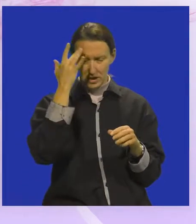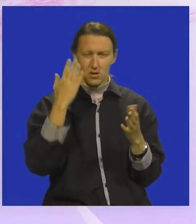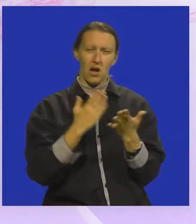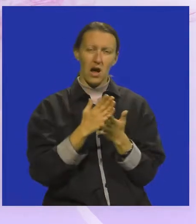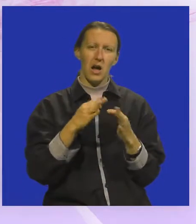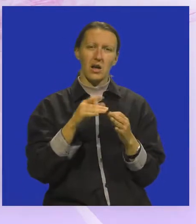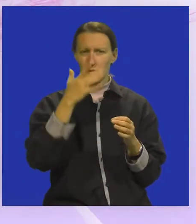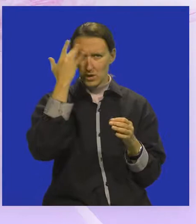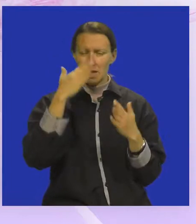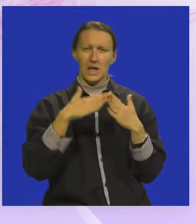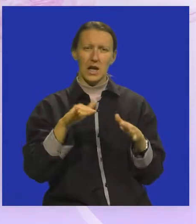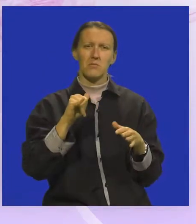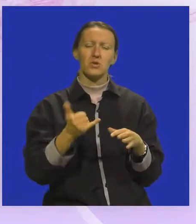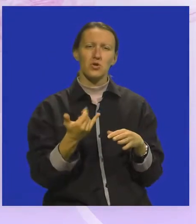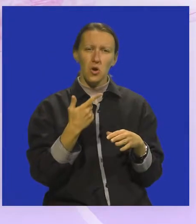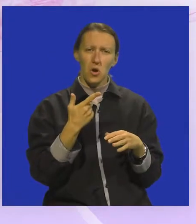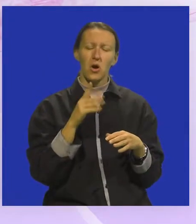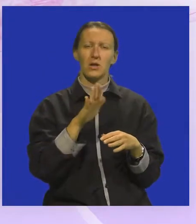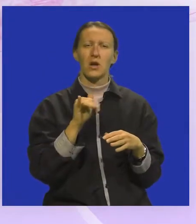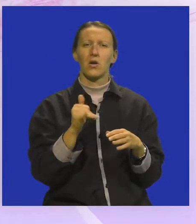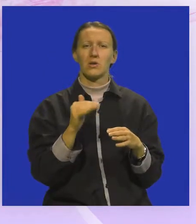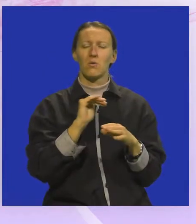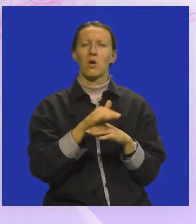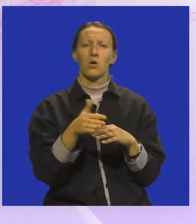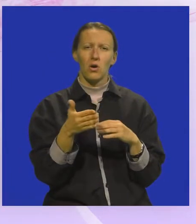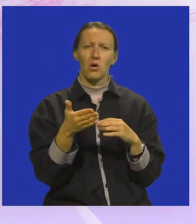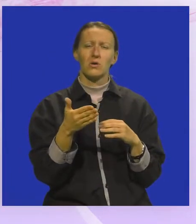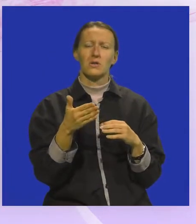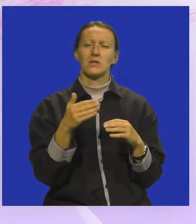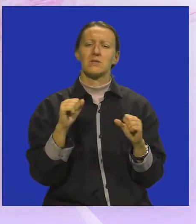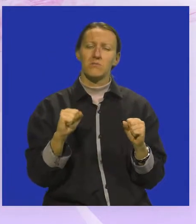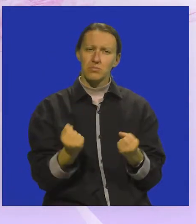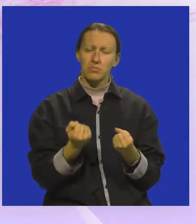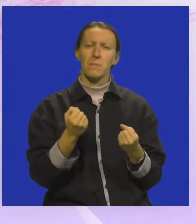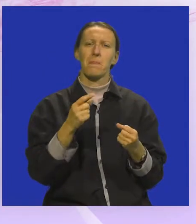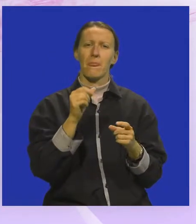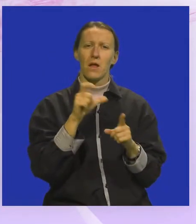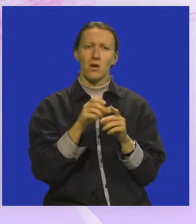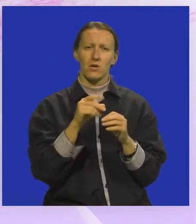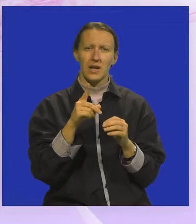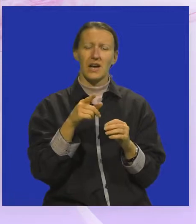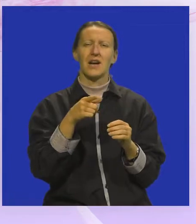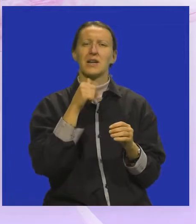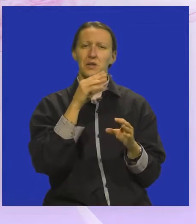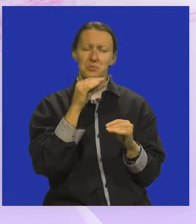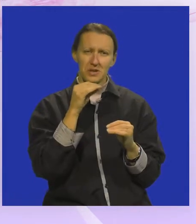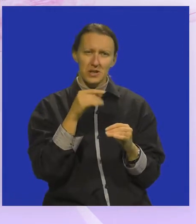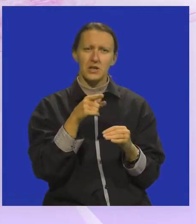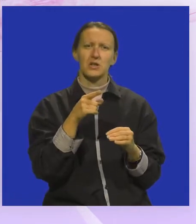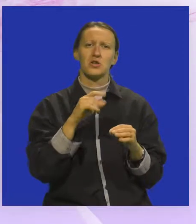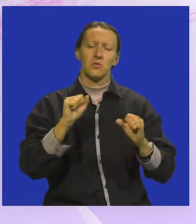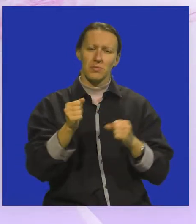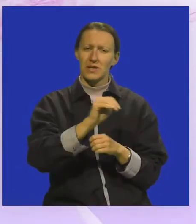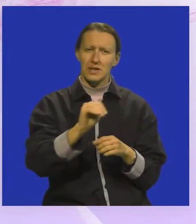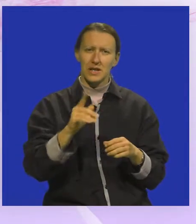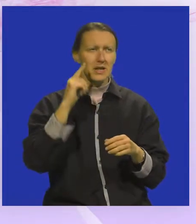ali i u ljetnom kampu na stoji. Tako da smo kroz motivaciju Rodarijevih stihova i priča potakli